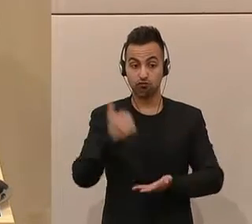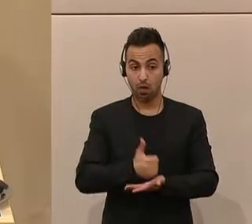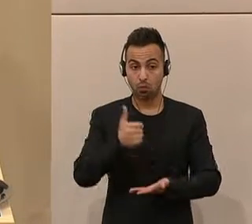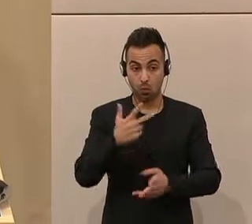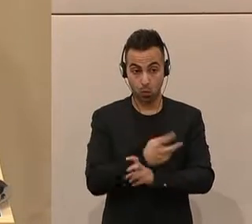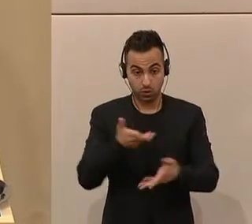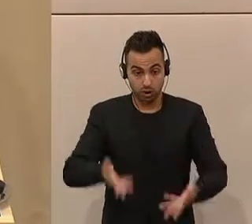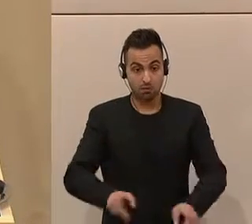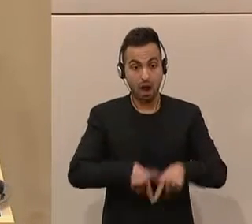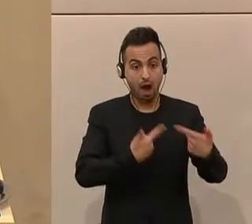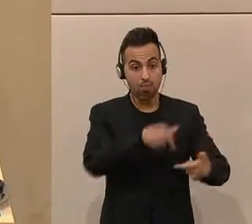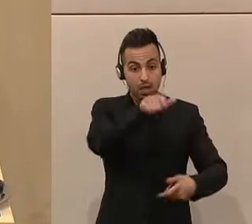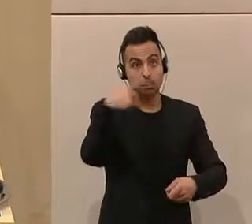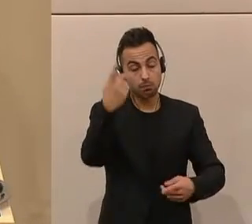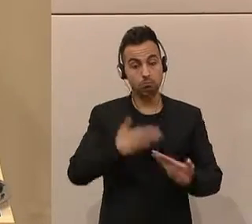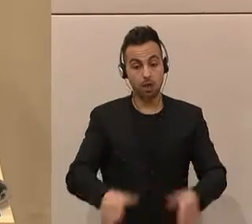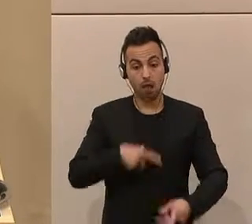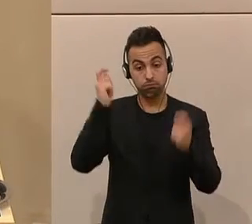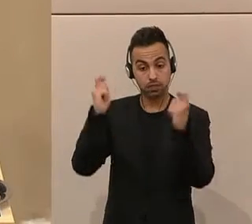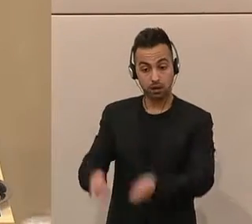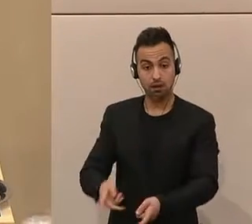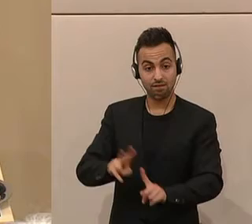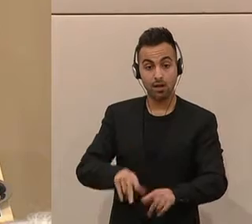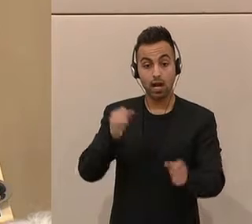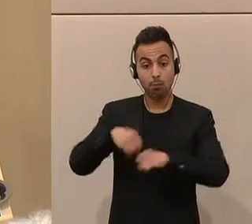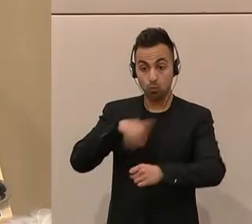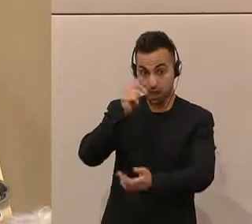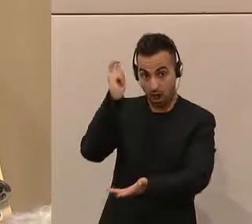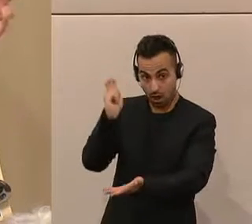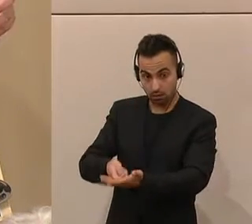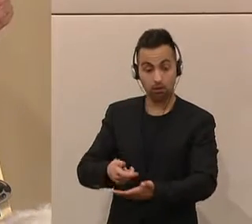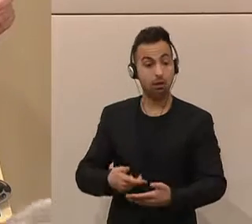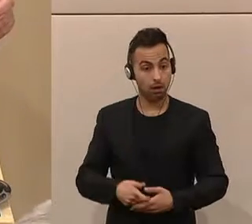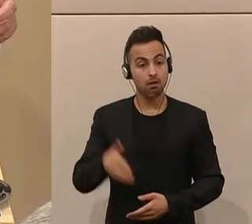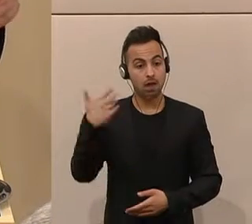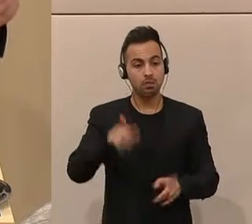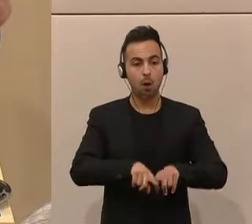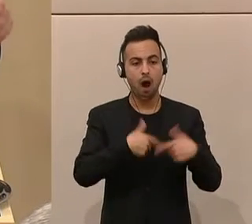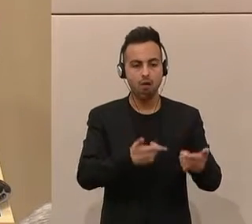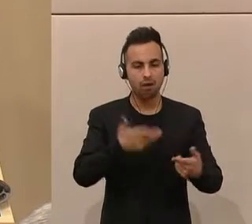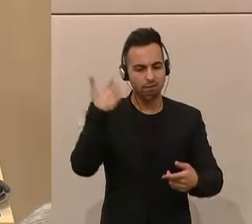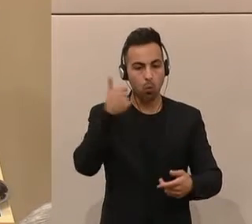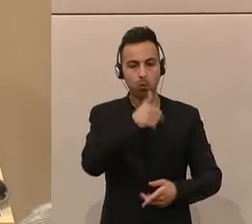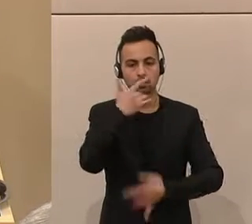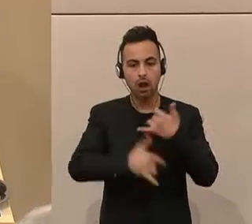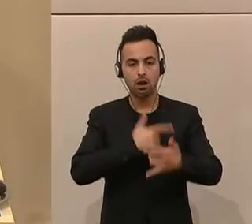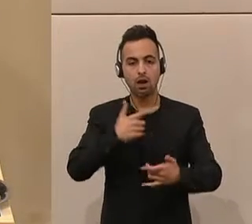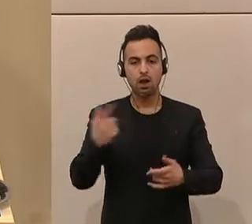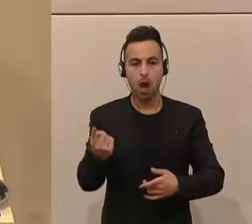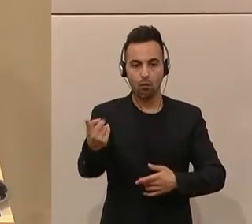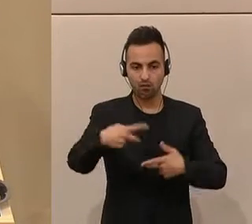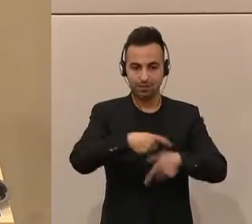Anleger bereit sind, sogar Geld zu bezahlen, wenn sie Geld in die Republik geben. Und es wurde sogar eine Anleige gegeben mit 100-jähriger Laufzeit.